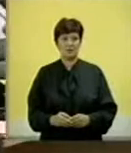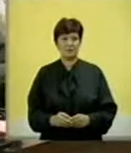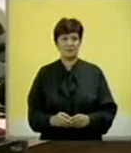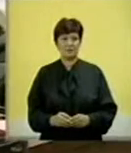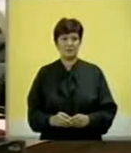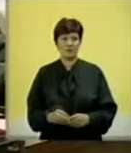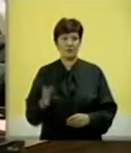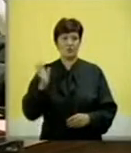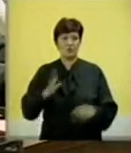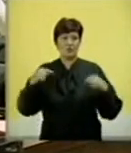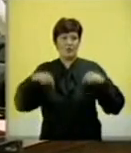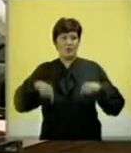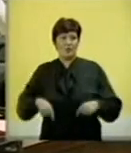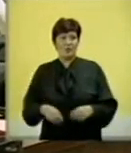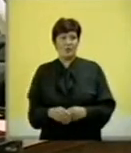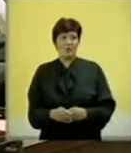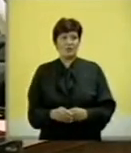Gospodine predsjedniče,